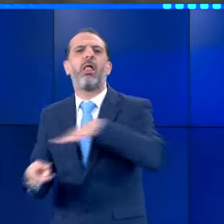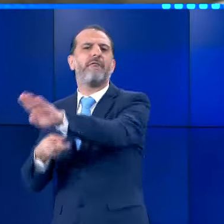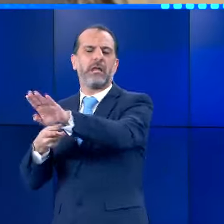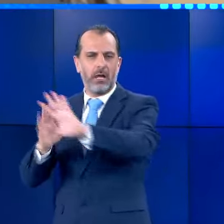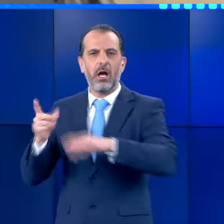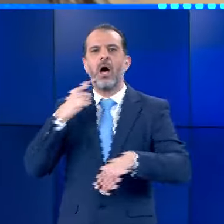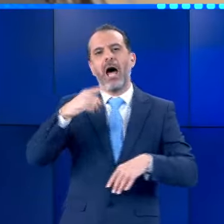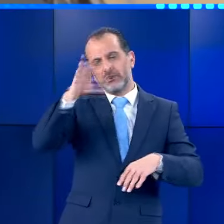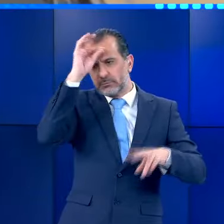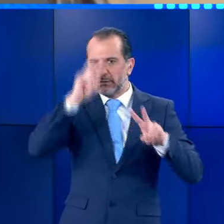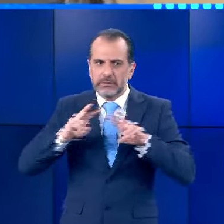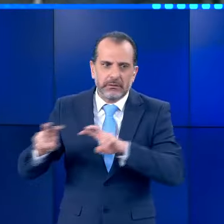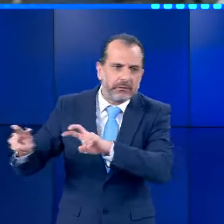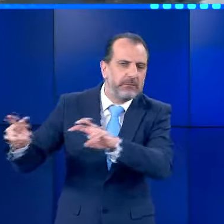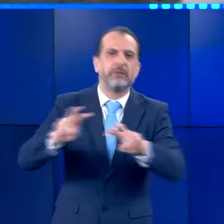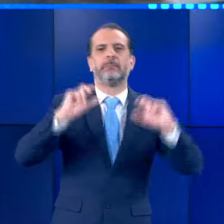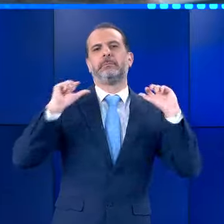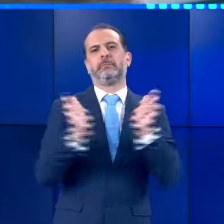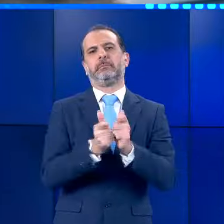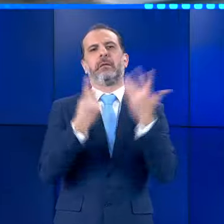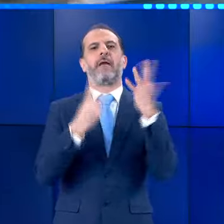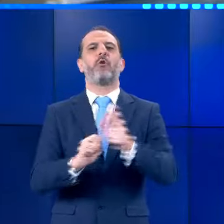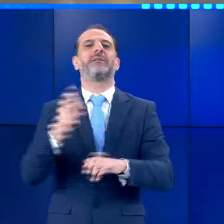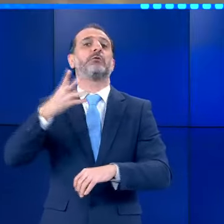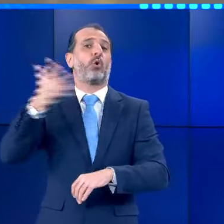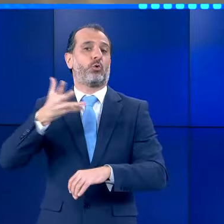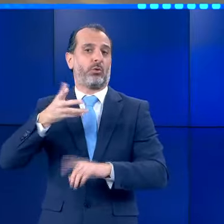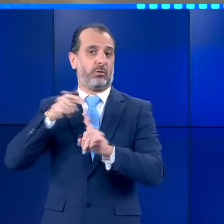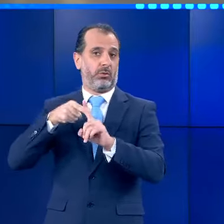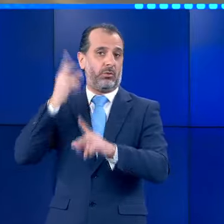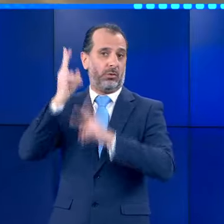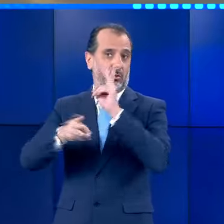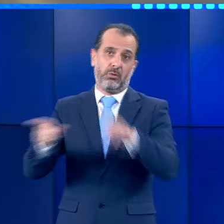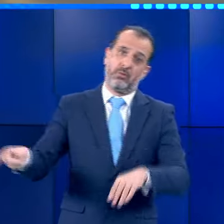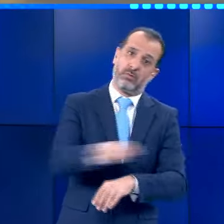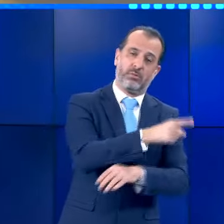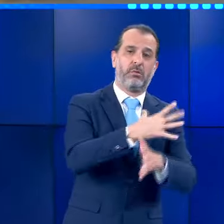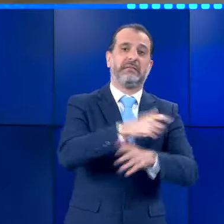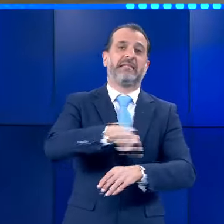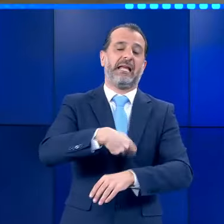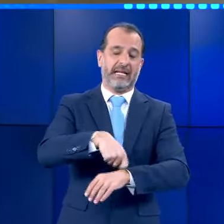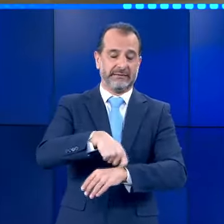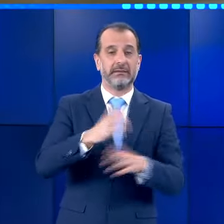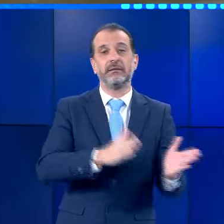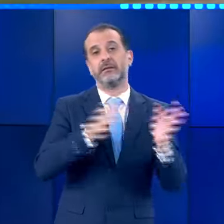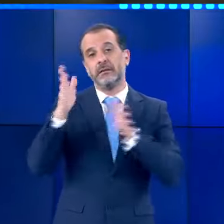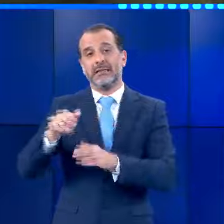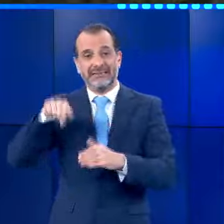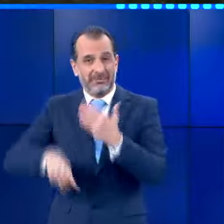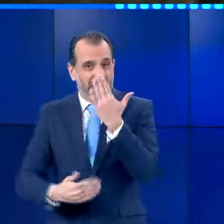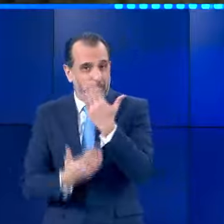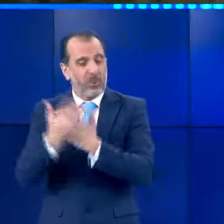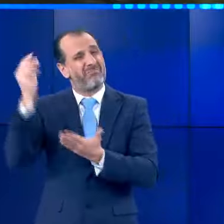Μετά από έρευνες, οι αστυνομικοί συνέλαβαν τον 73χρονο, ο οποίος θα οδηγηθεί στη δικαιοσύνη. Εν τω μεταξύ, το πρωί